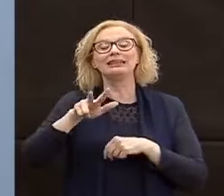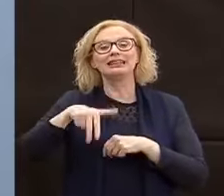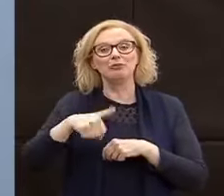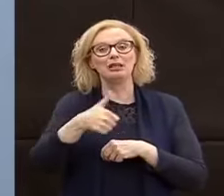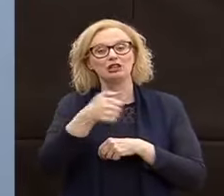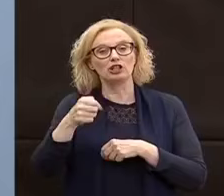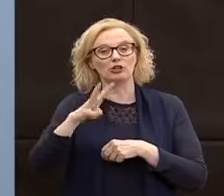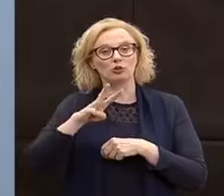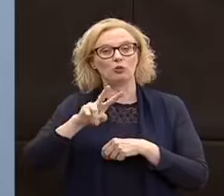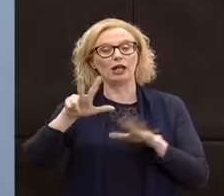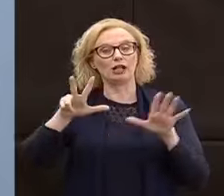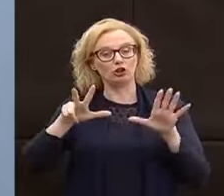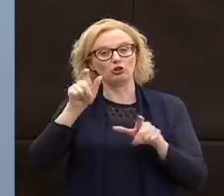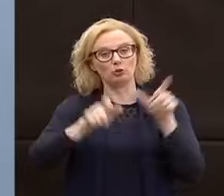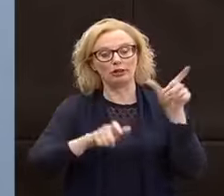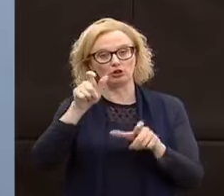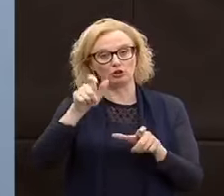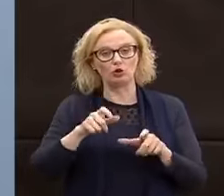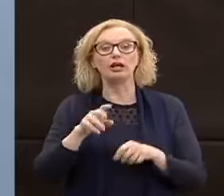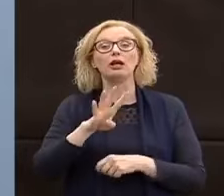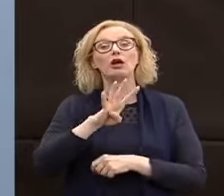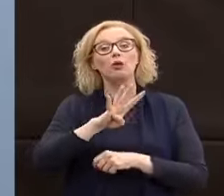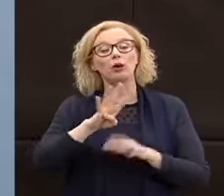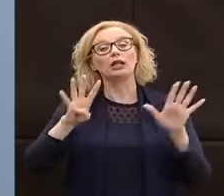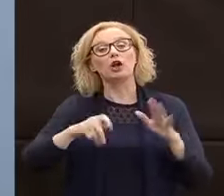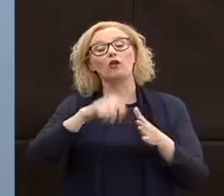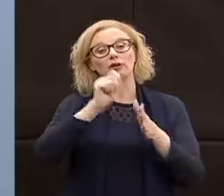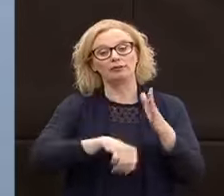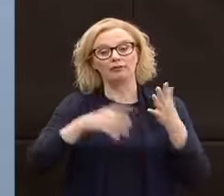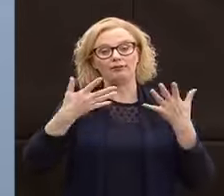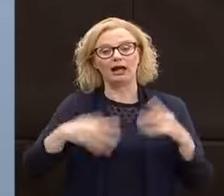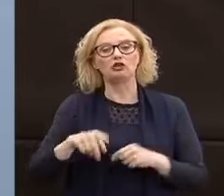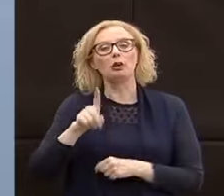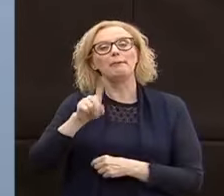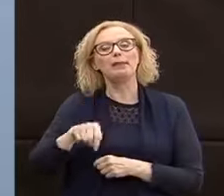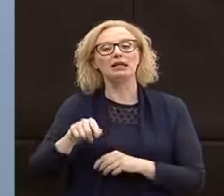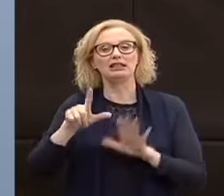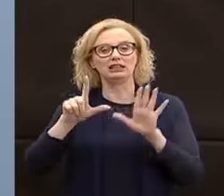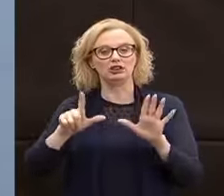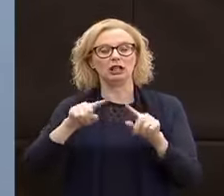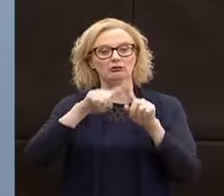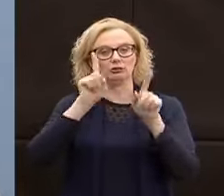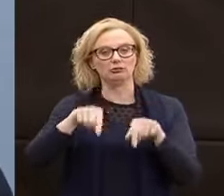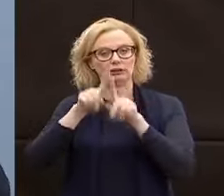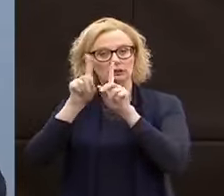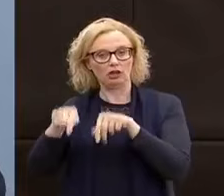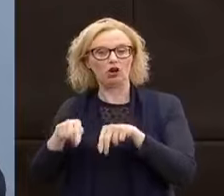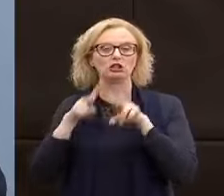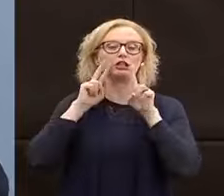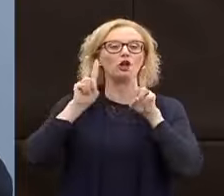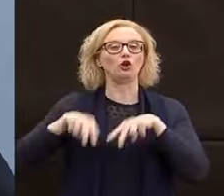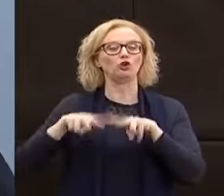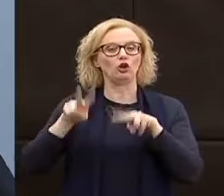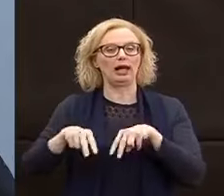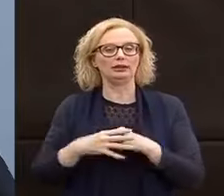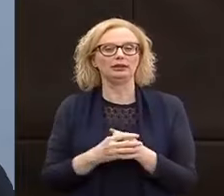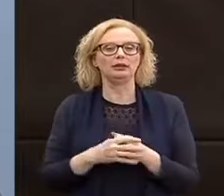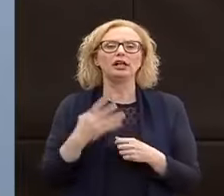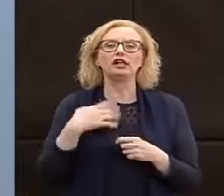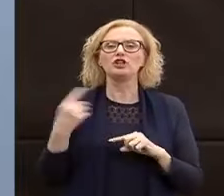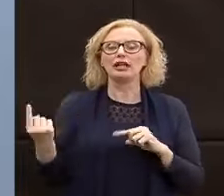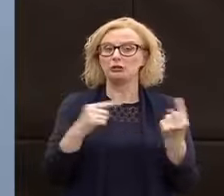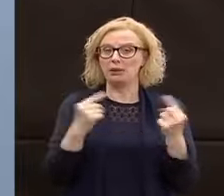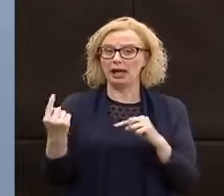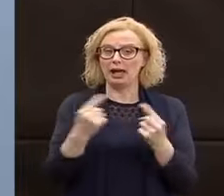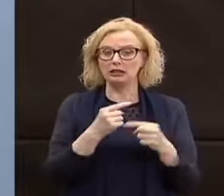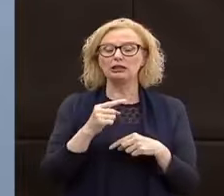.148 persone, di queste 49 sanzionate e 1.700 esercizi commerciali. C'è un dibattito in